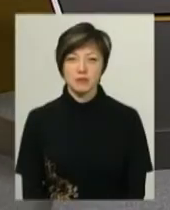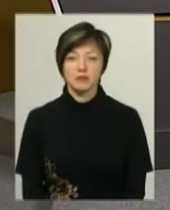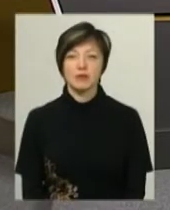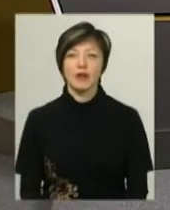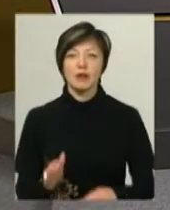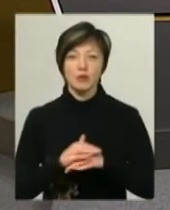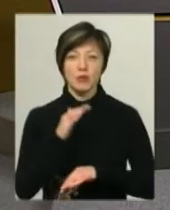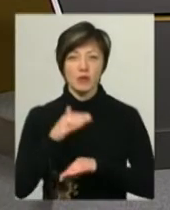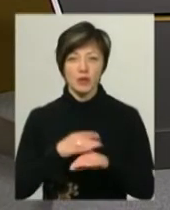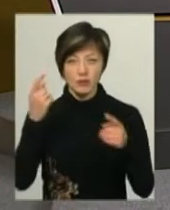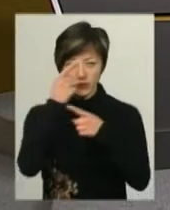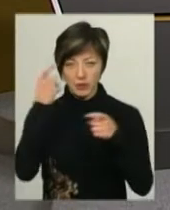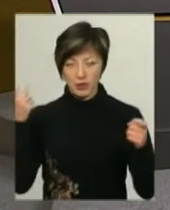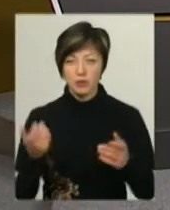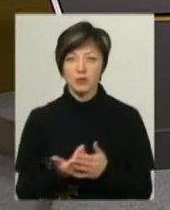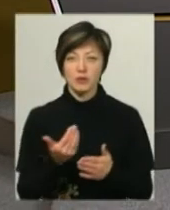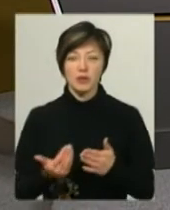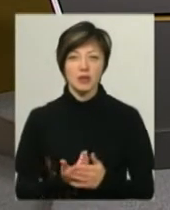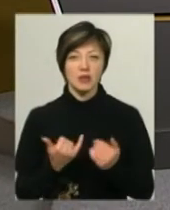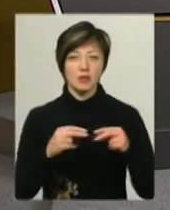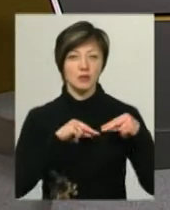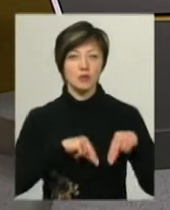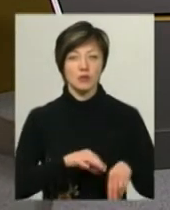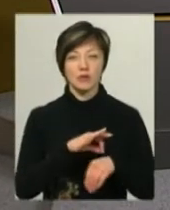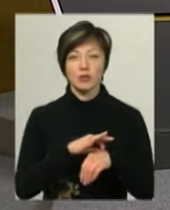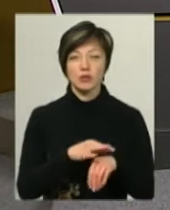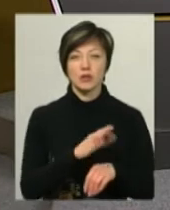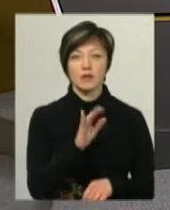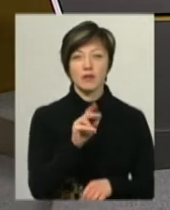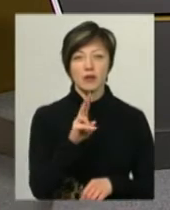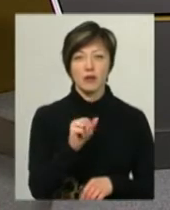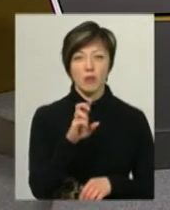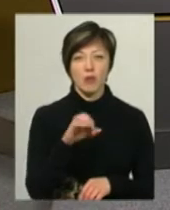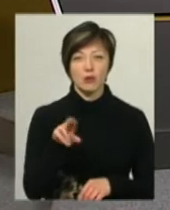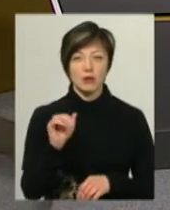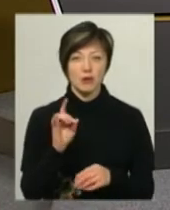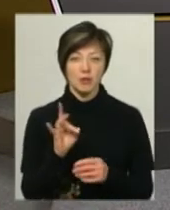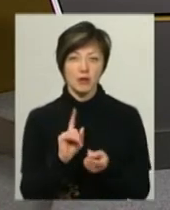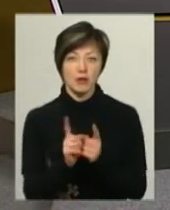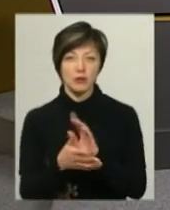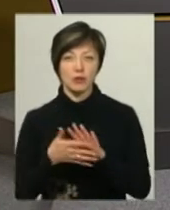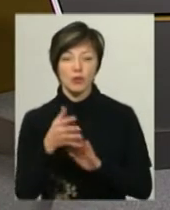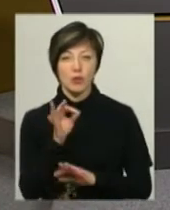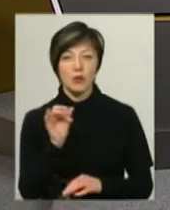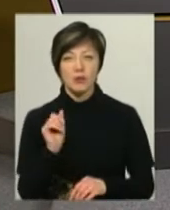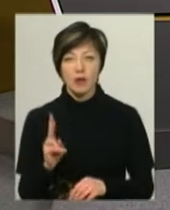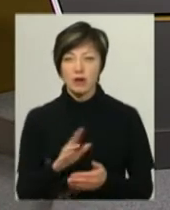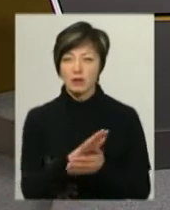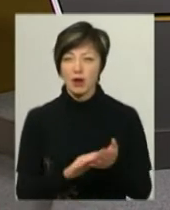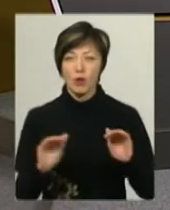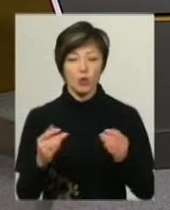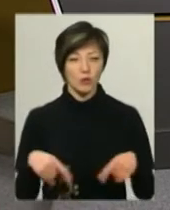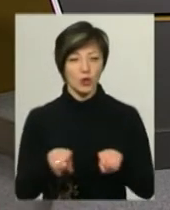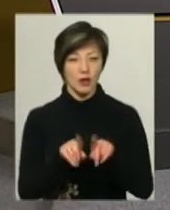Доброго вечора, в ефірі інформаційний випуск новин. У студії для вас працює ведуча Вікторія Бондар, переклад на жестову мову Ольги Рибак. Далі